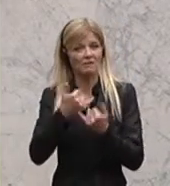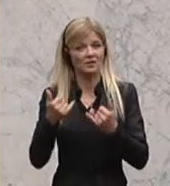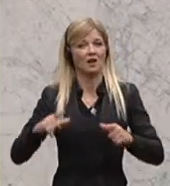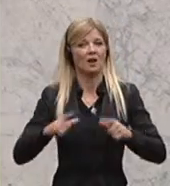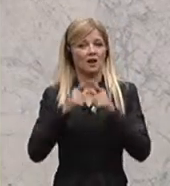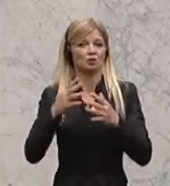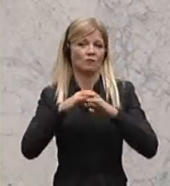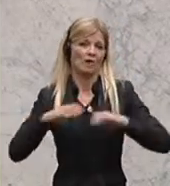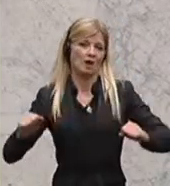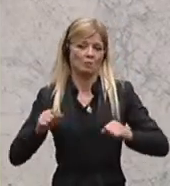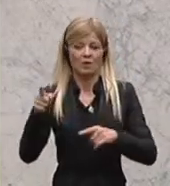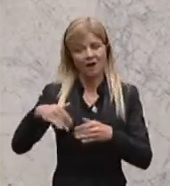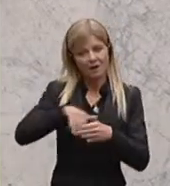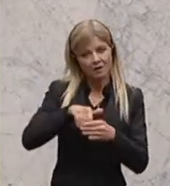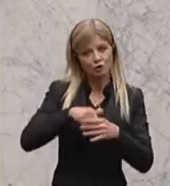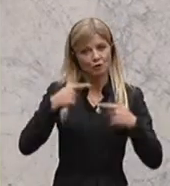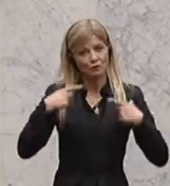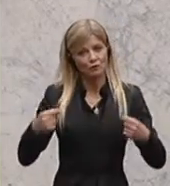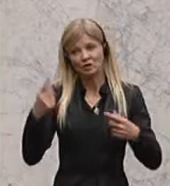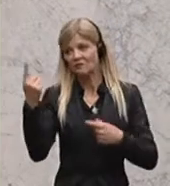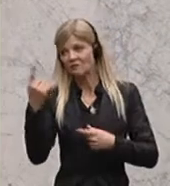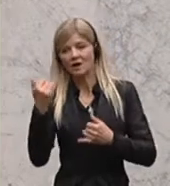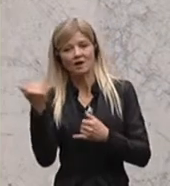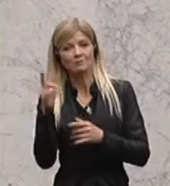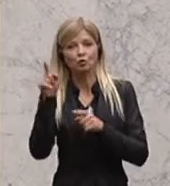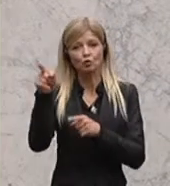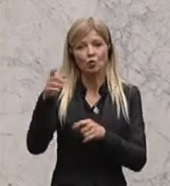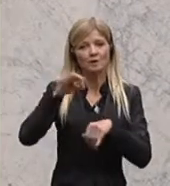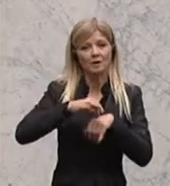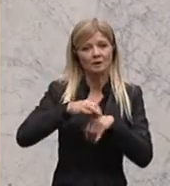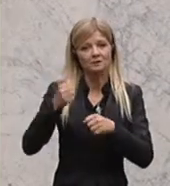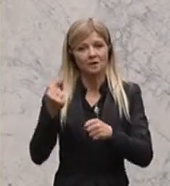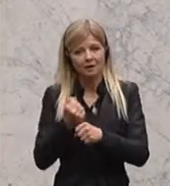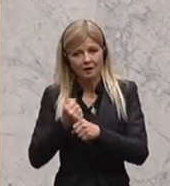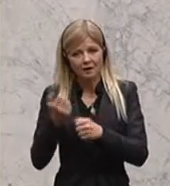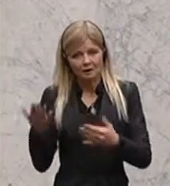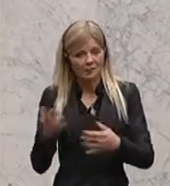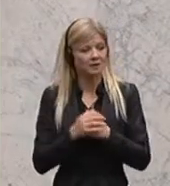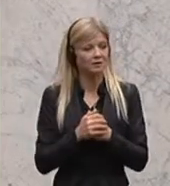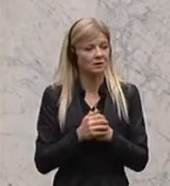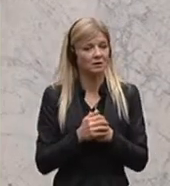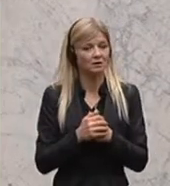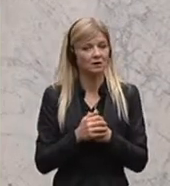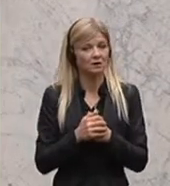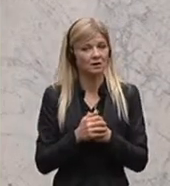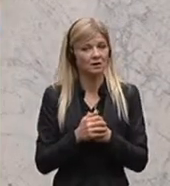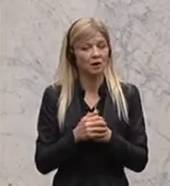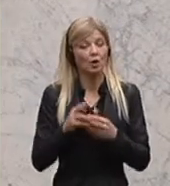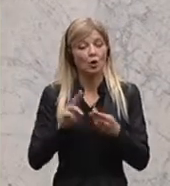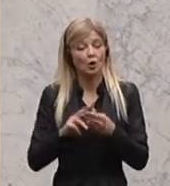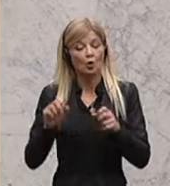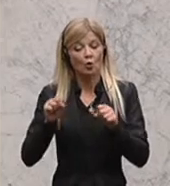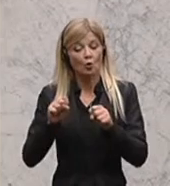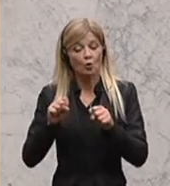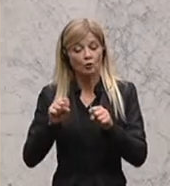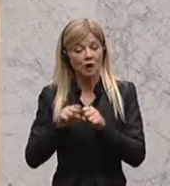Die Angestellten, die Professoren, wer immer in der Medizinuniversität die Ärzte agiert und im Rahmen auch des klinischen